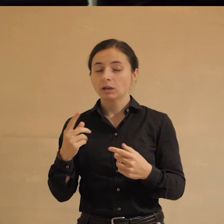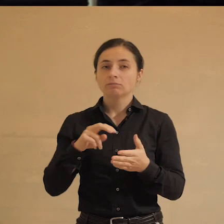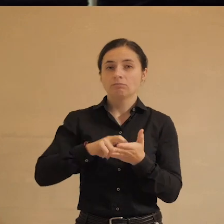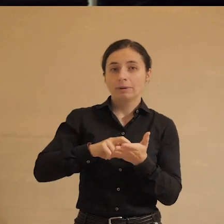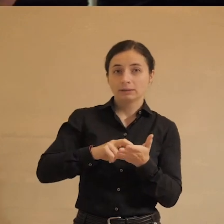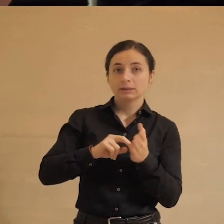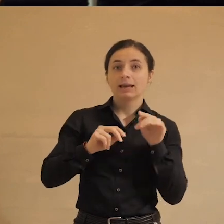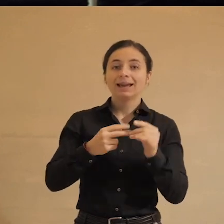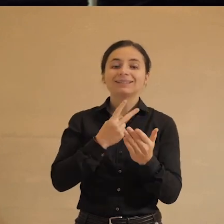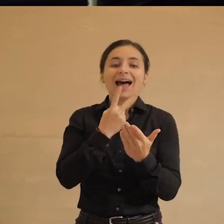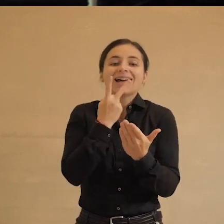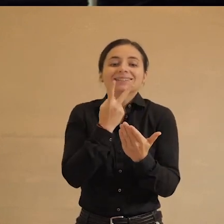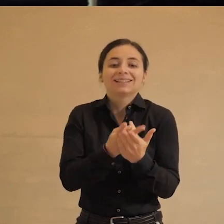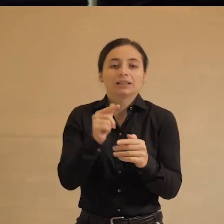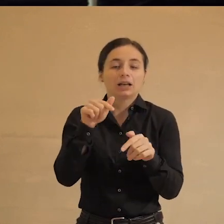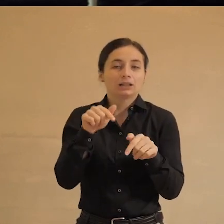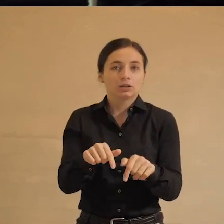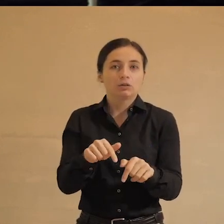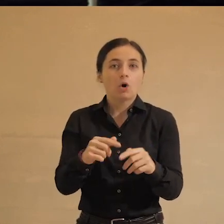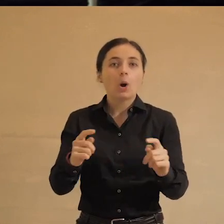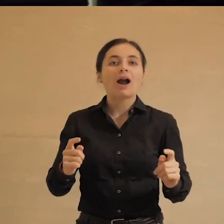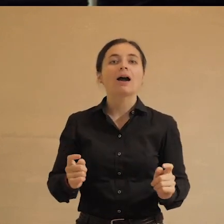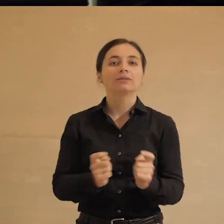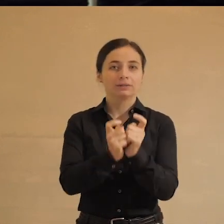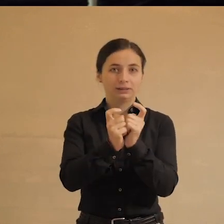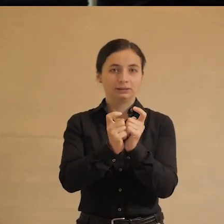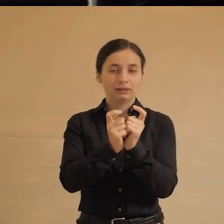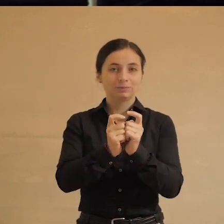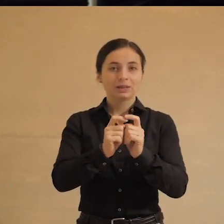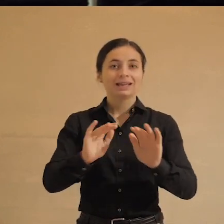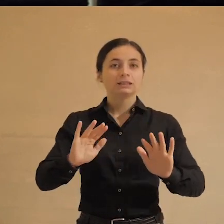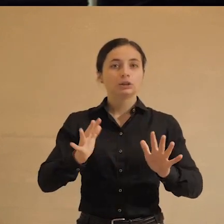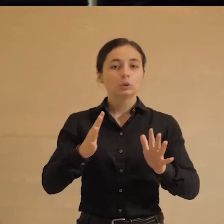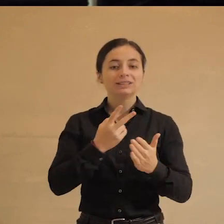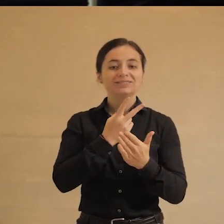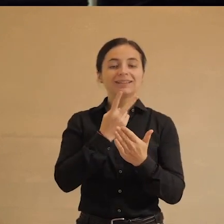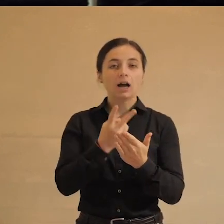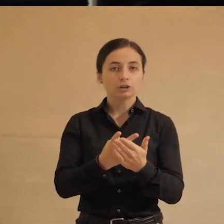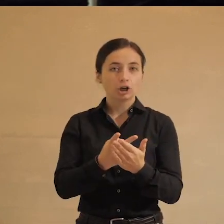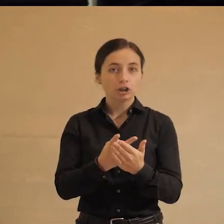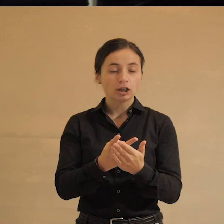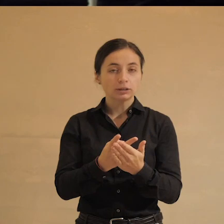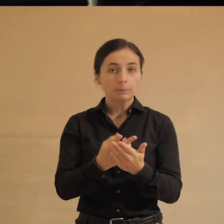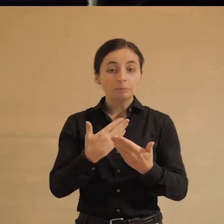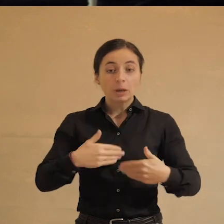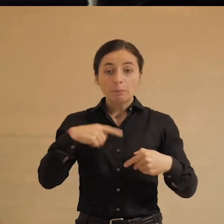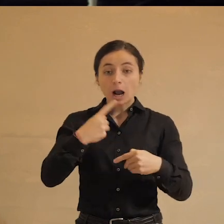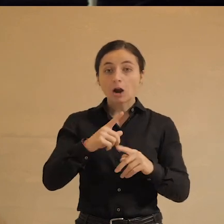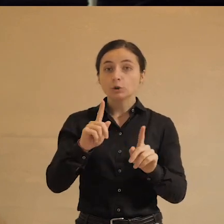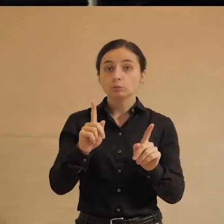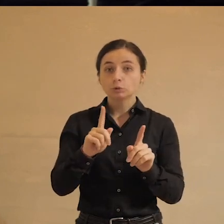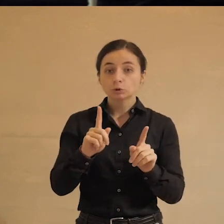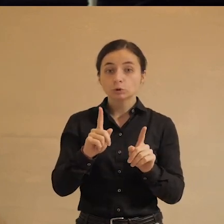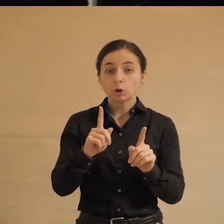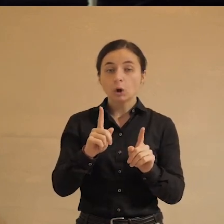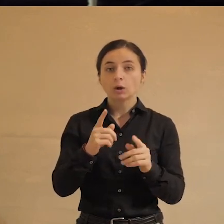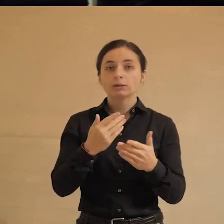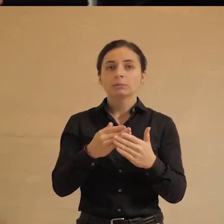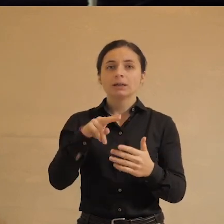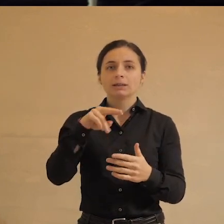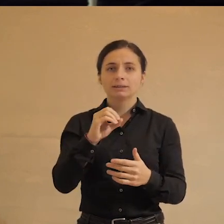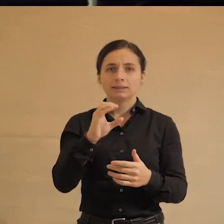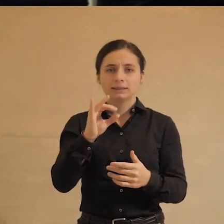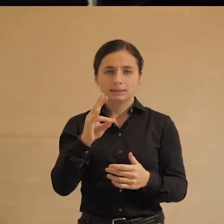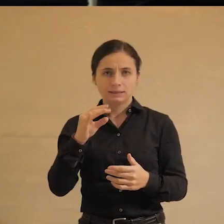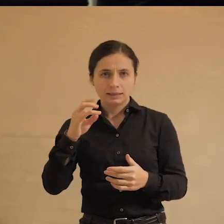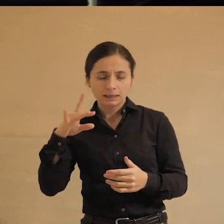боится. Это отражение того же самого конфликта, ситуативное выражение. Опять же, мы говорим, что ковид-диссиденты – это